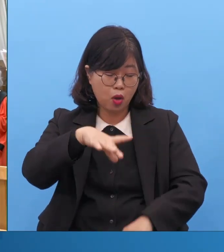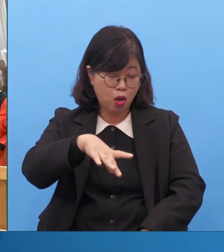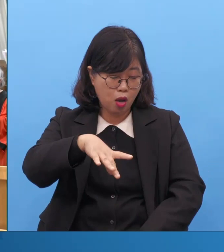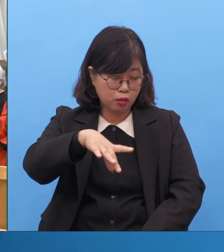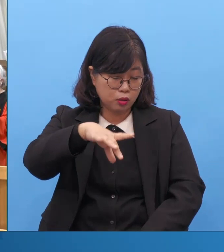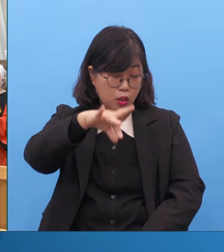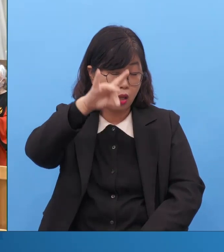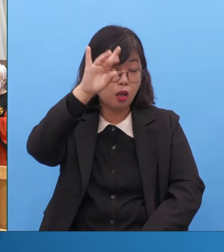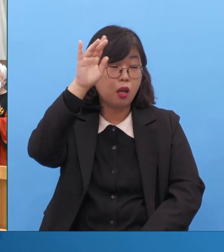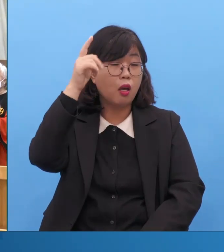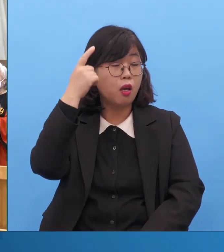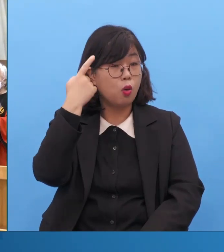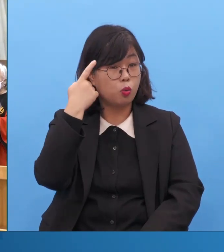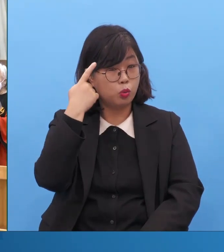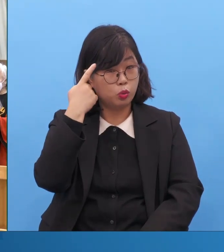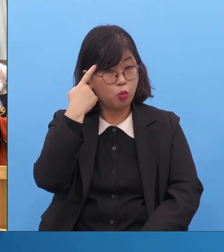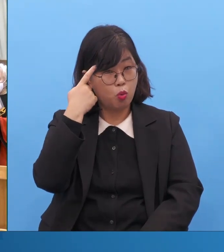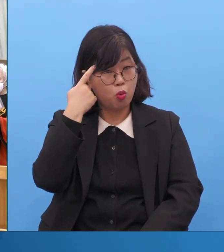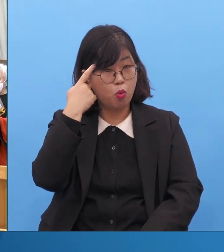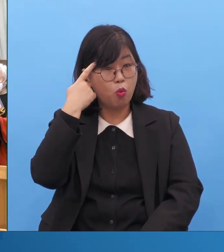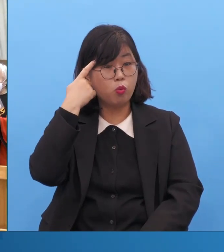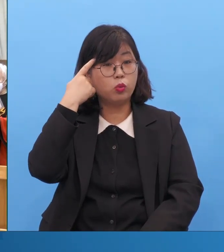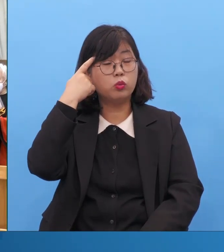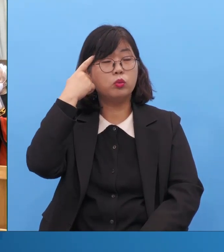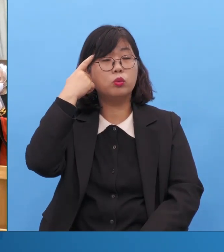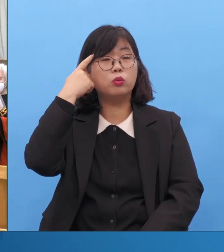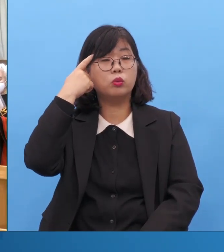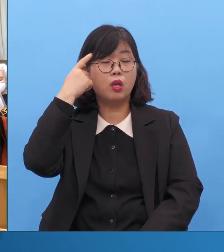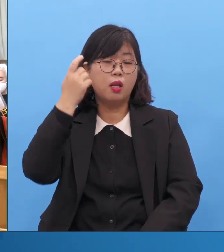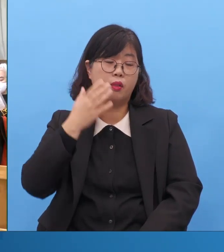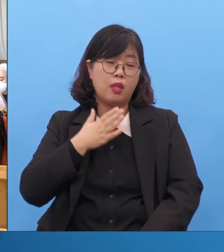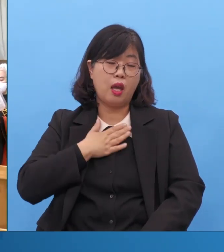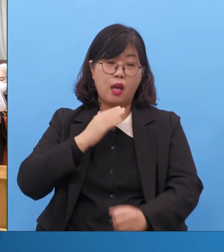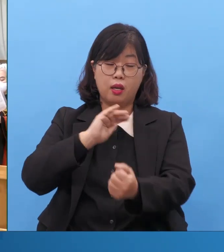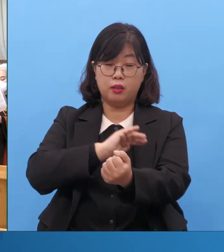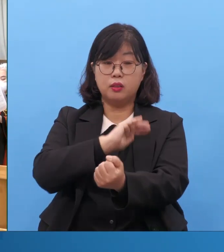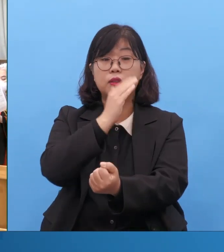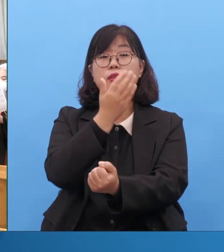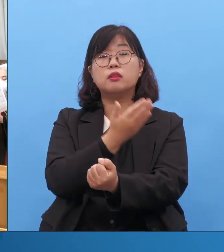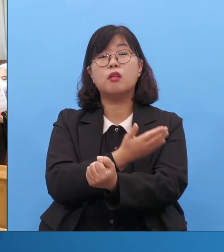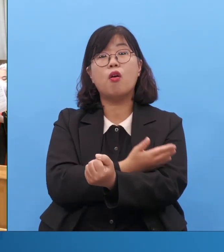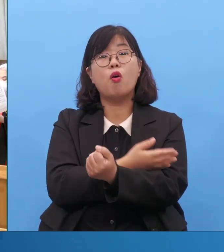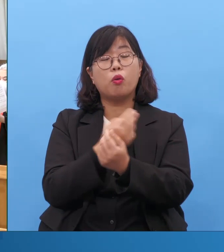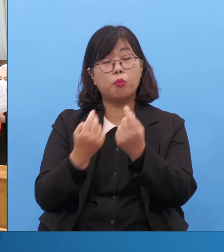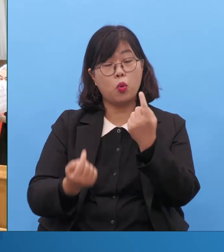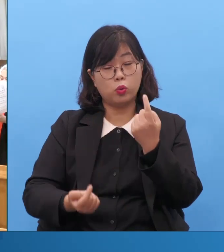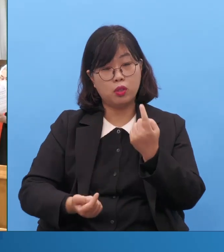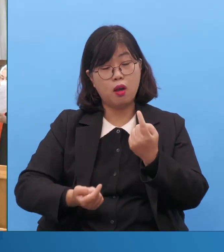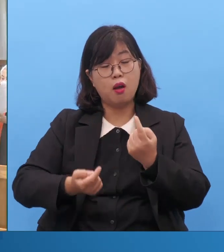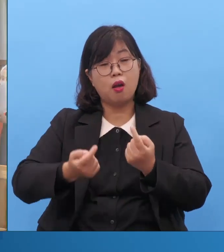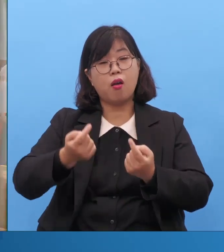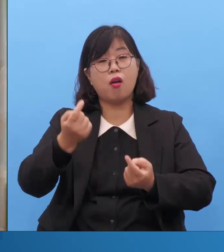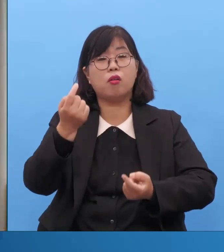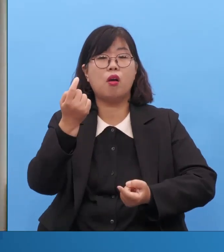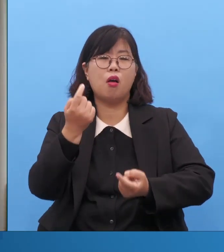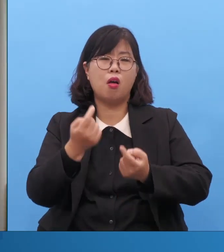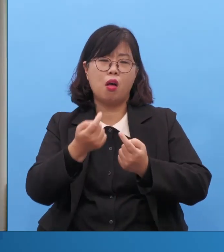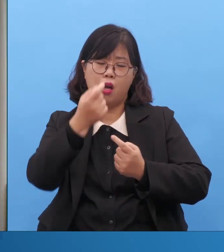앞세우고 내 생각보다